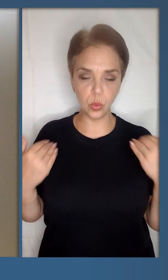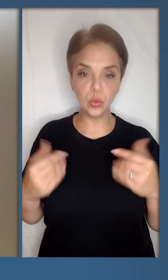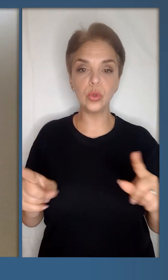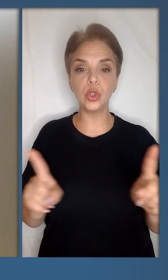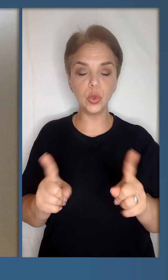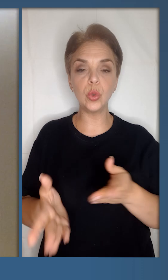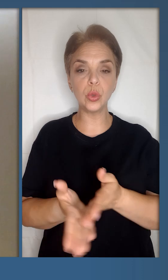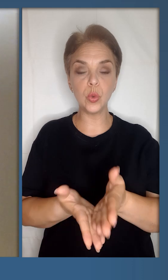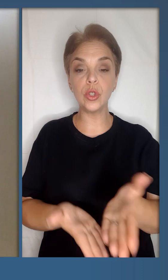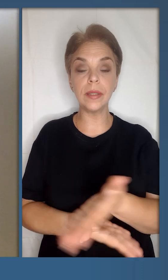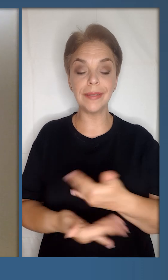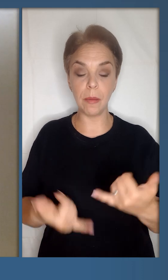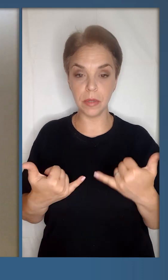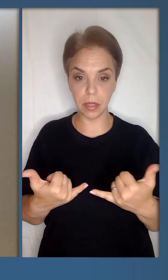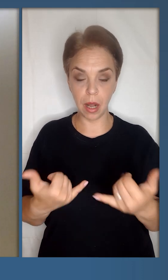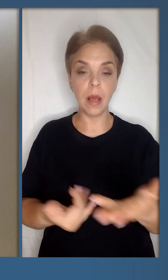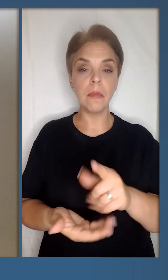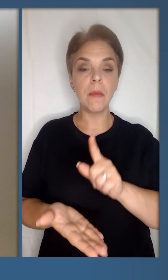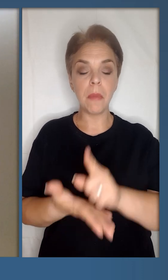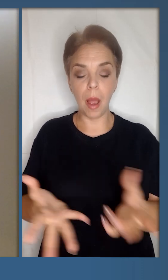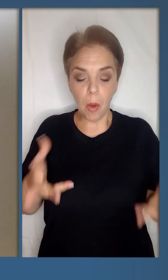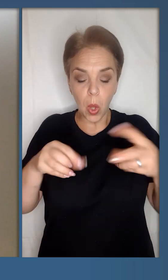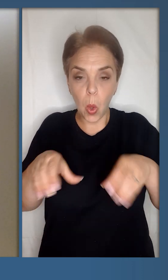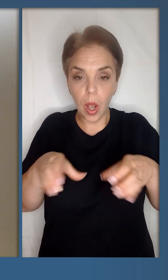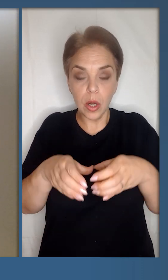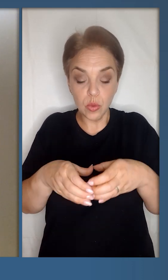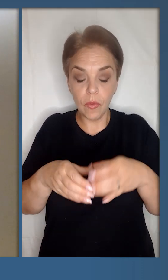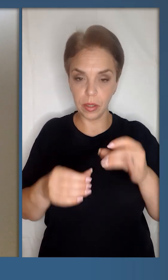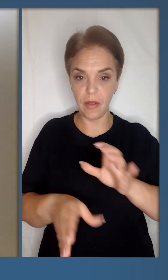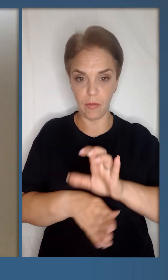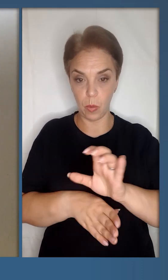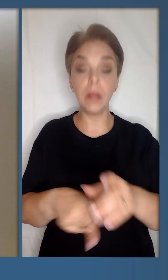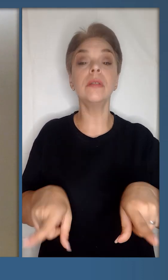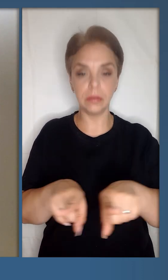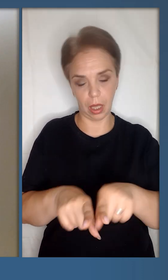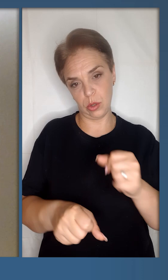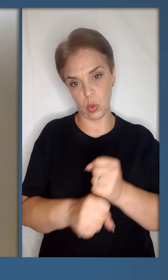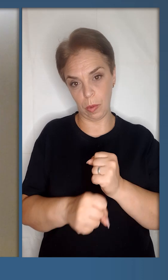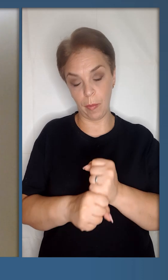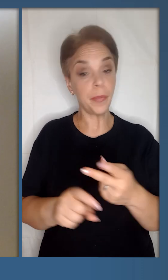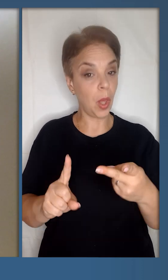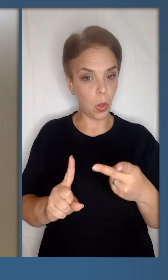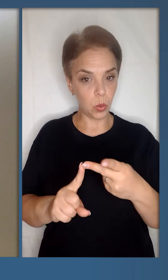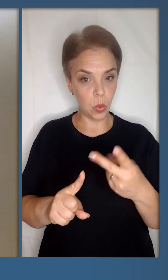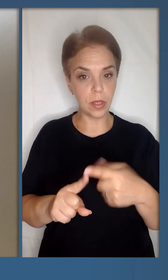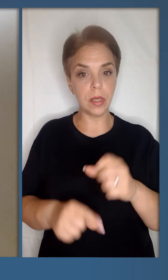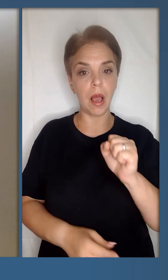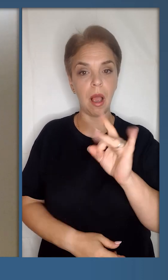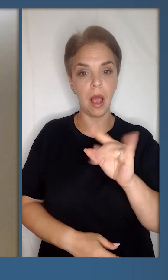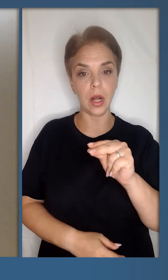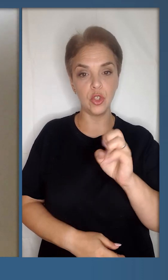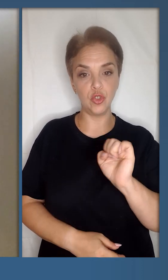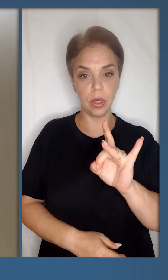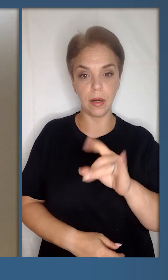що служить нам зараз, ми маємо локалізувати та виробляти. Так і зробимо. Друге – це арчери